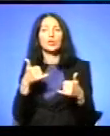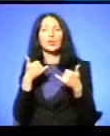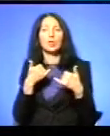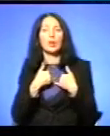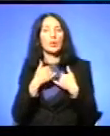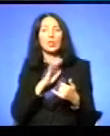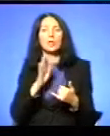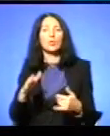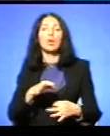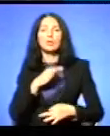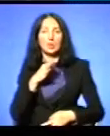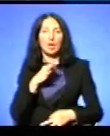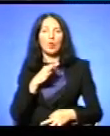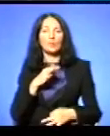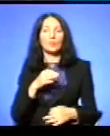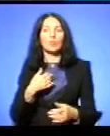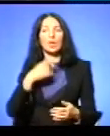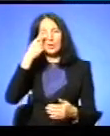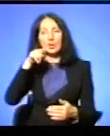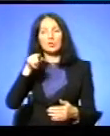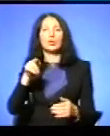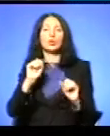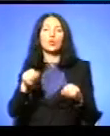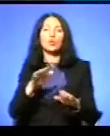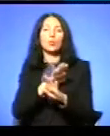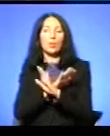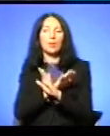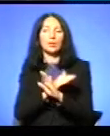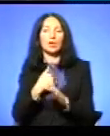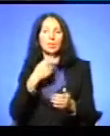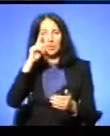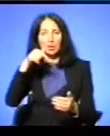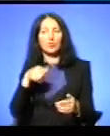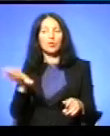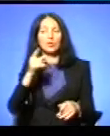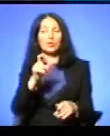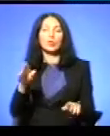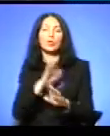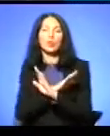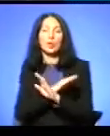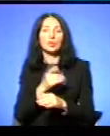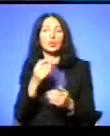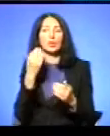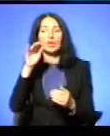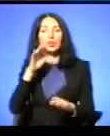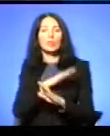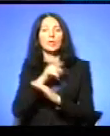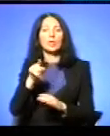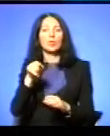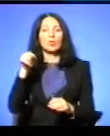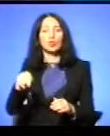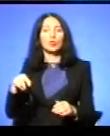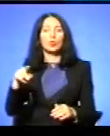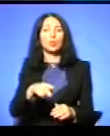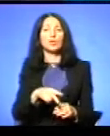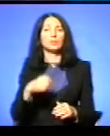опудолом, тим страхом Я знав, що я можу там померти Але я знаю, що всі помирають А краще померти там Ніж отут ходити, пити і